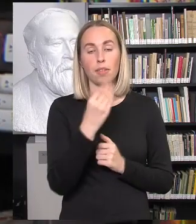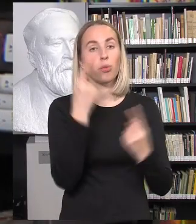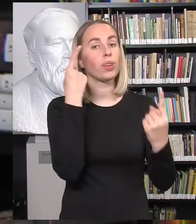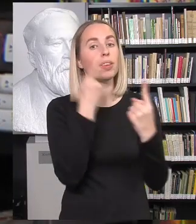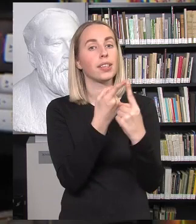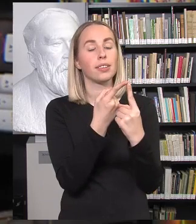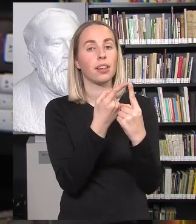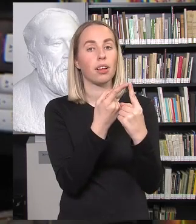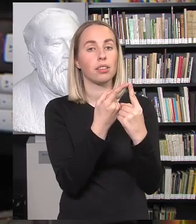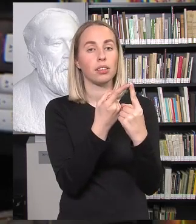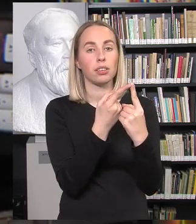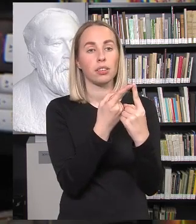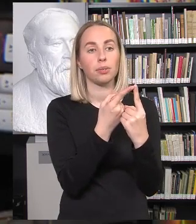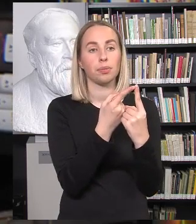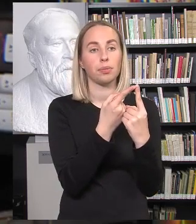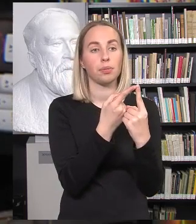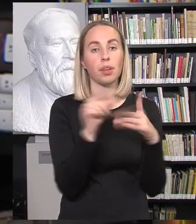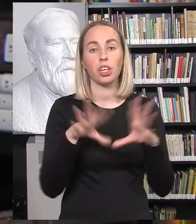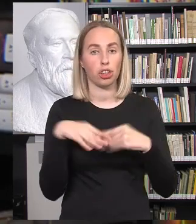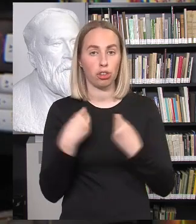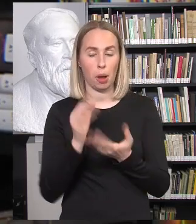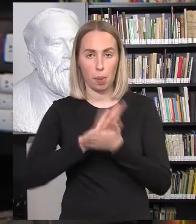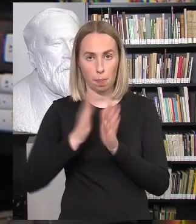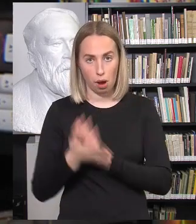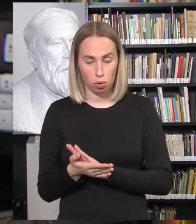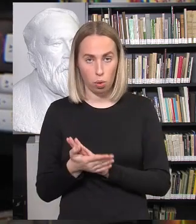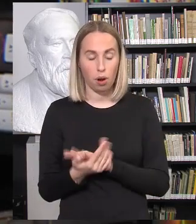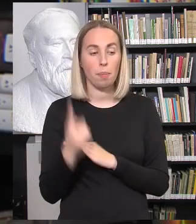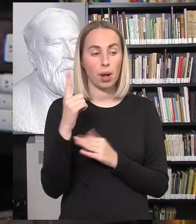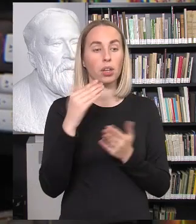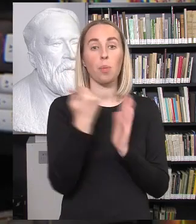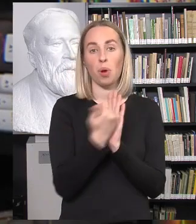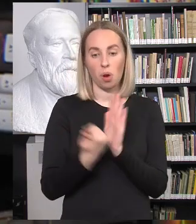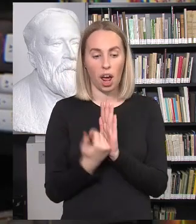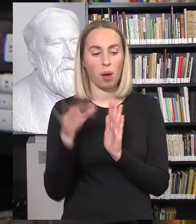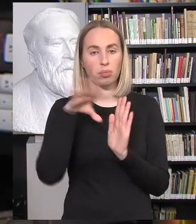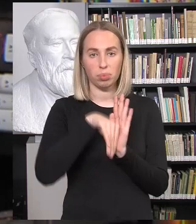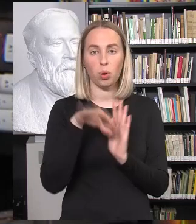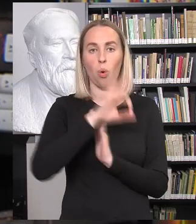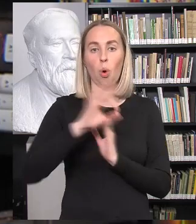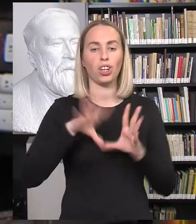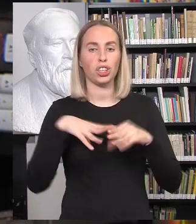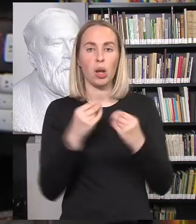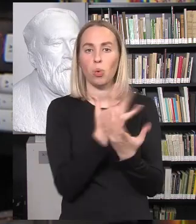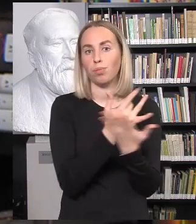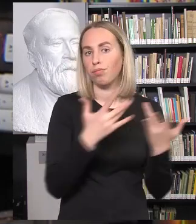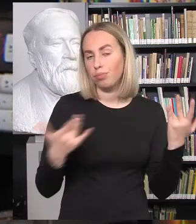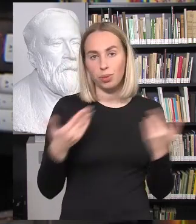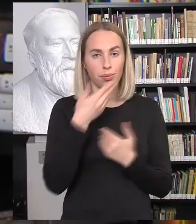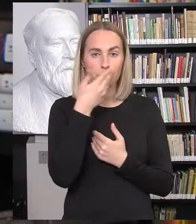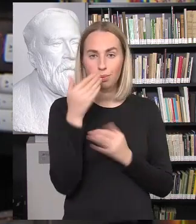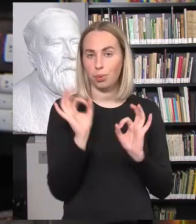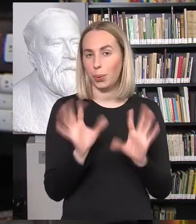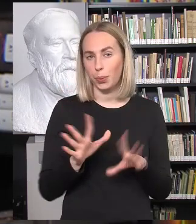rengti šeimai, bet programoje vėlgi nieko nėra apie šeimų įvairovę. Tai